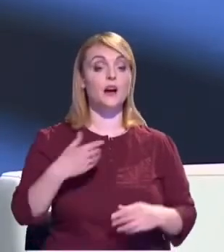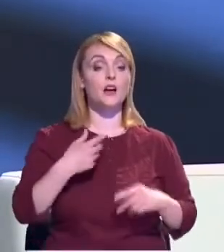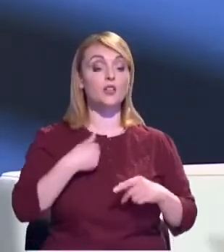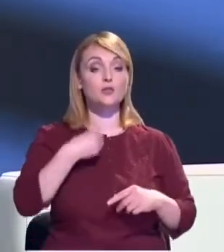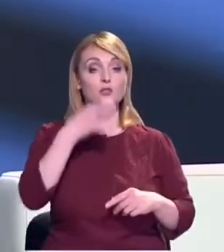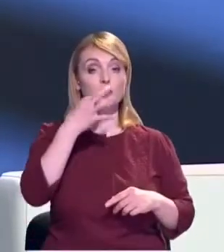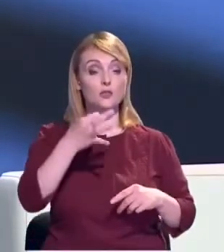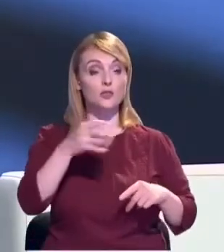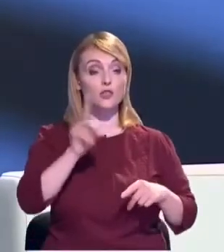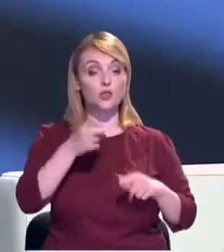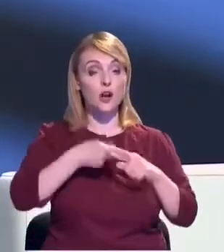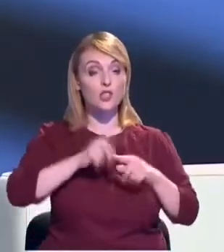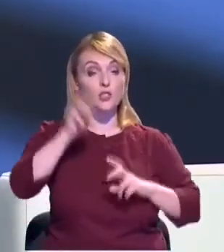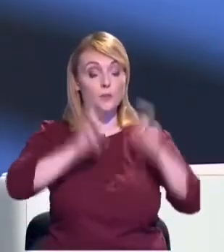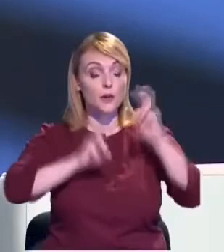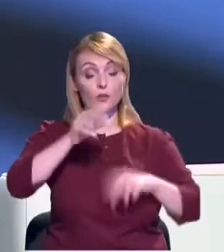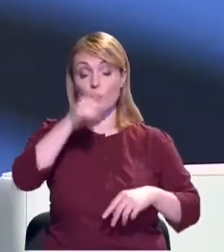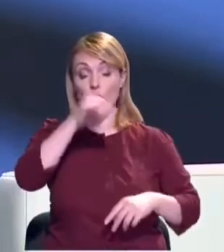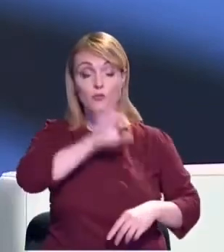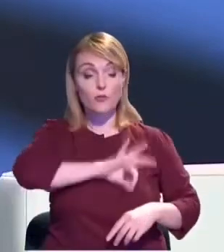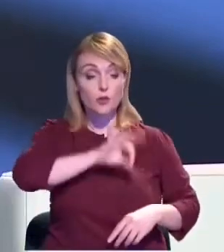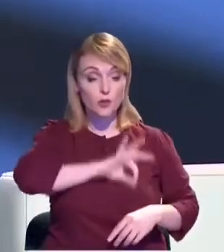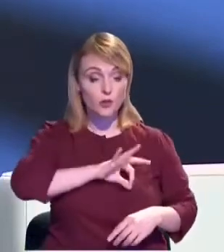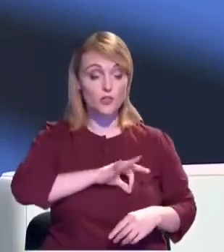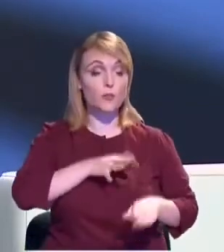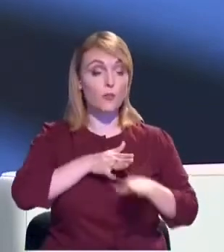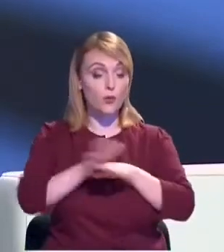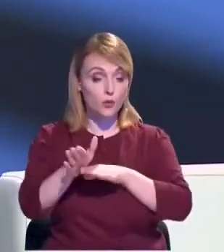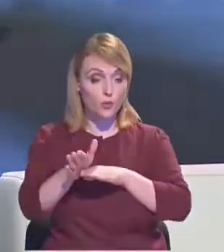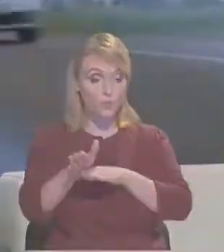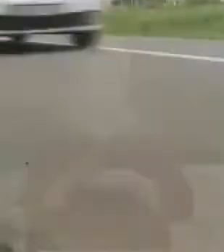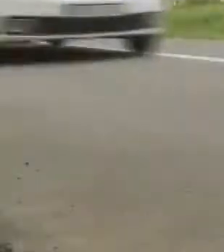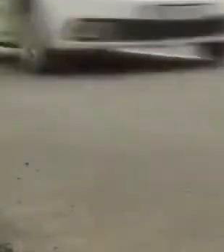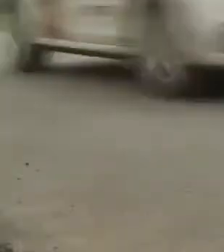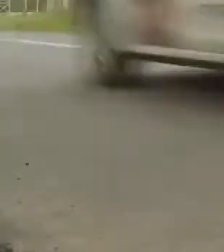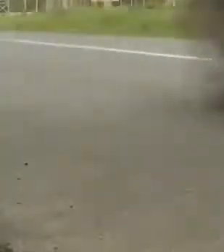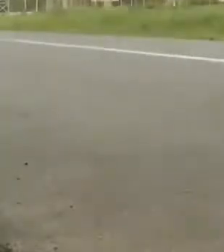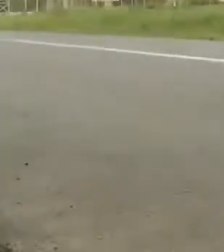stație nu poate fi folosită la randamentul maxim.